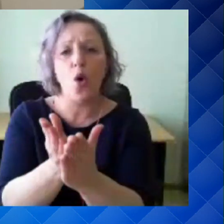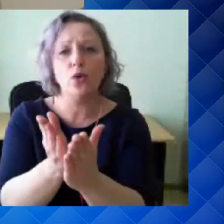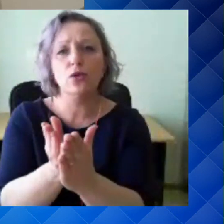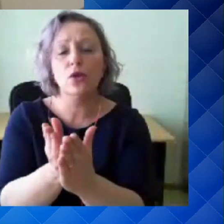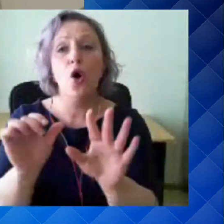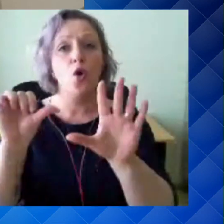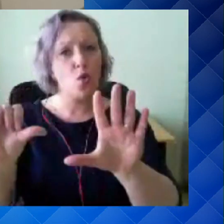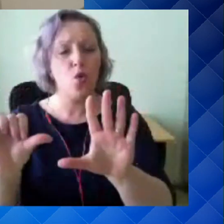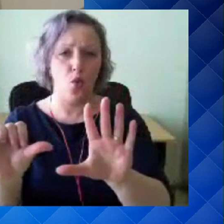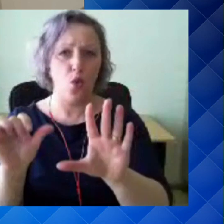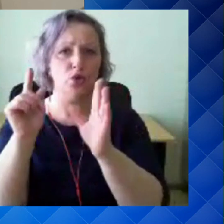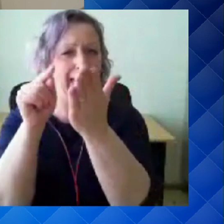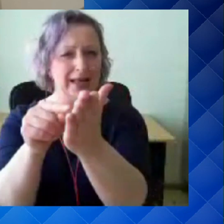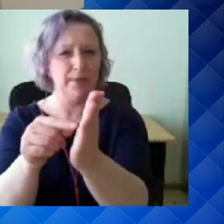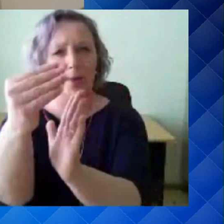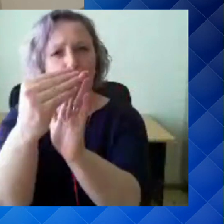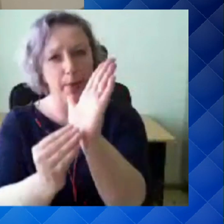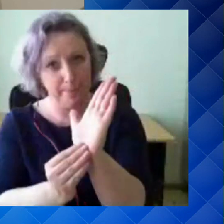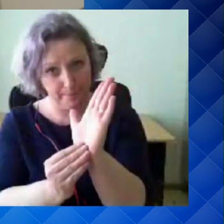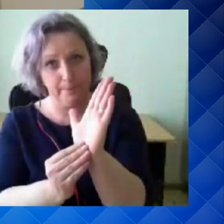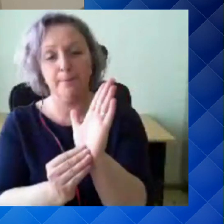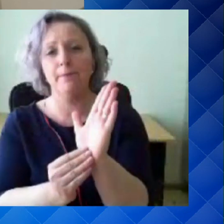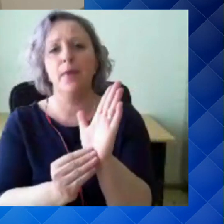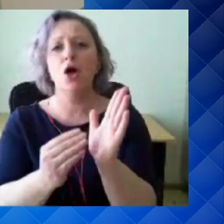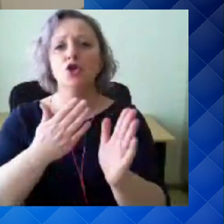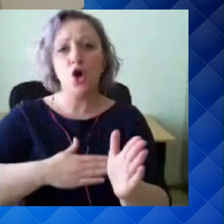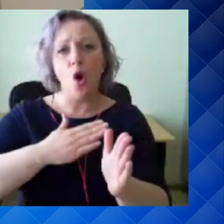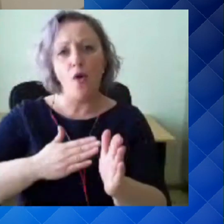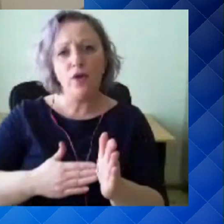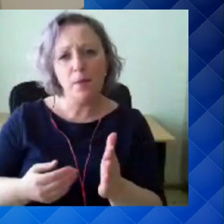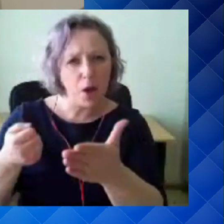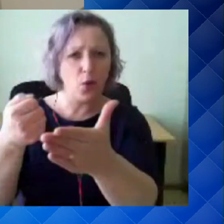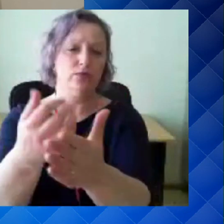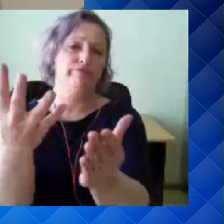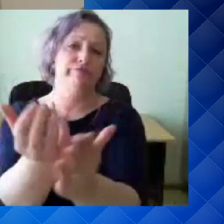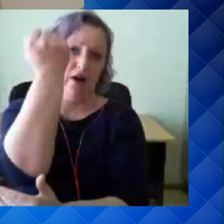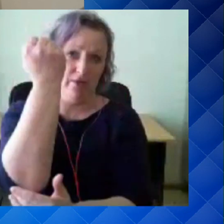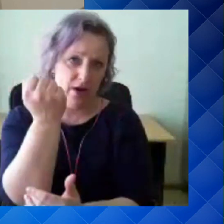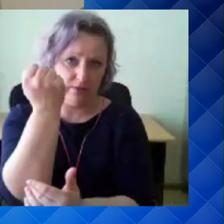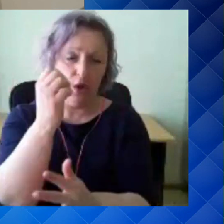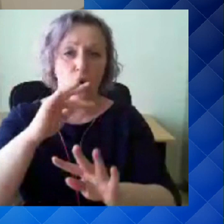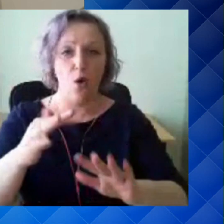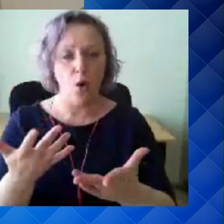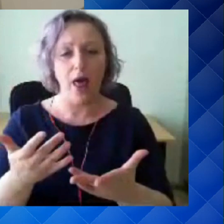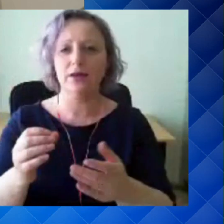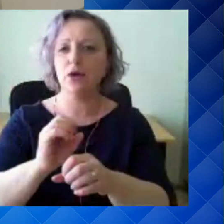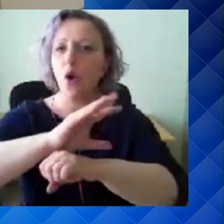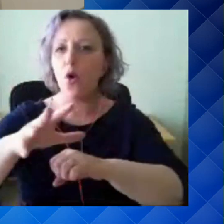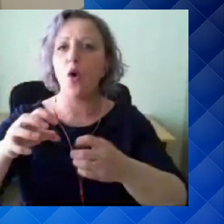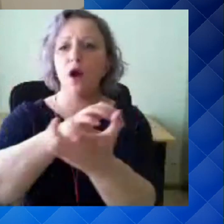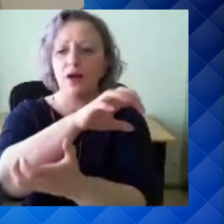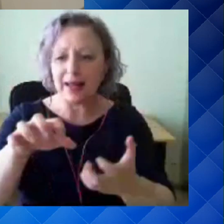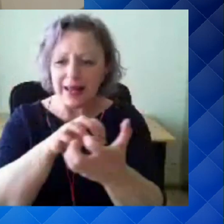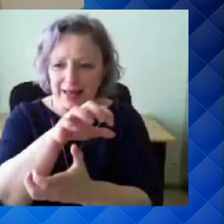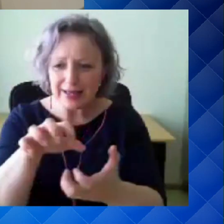sellist eesmärki, mille me soovime jõuda selleks, et sellest koronakriisist